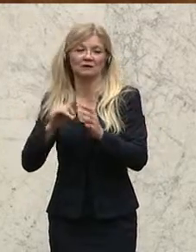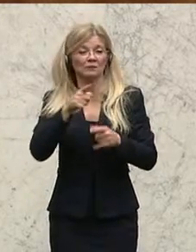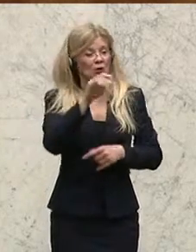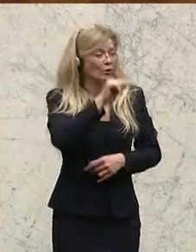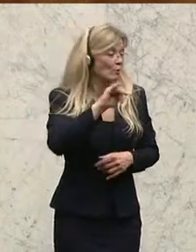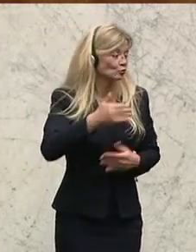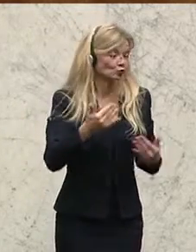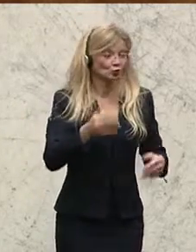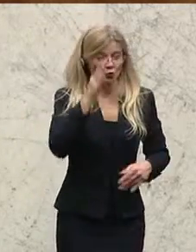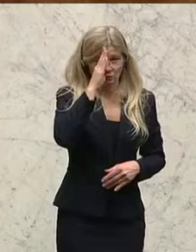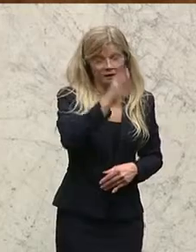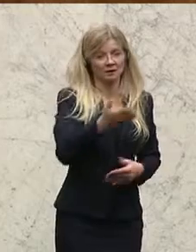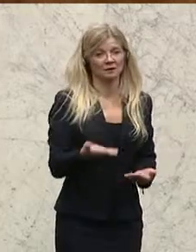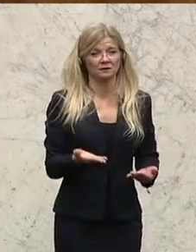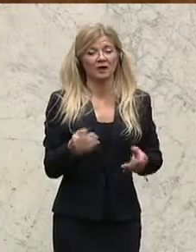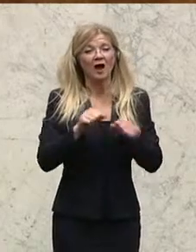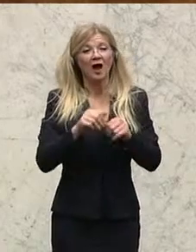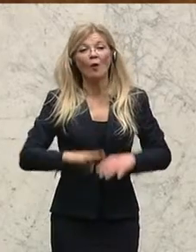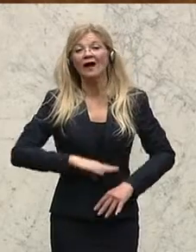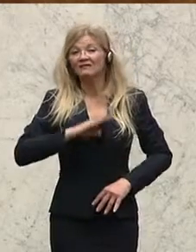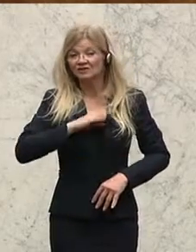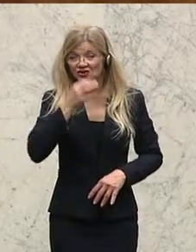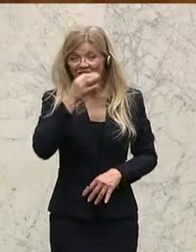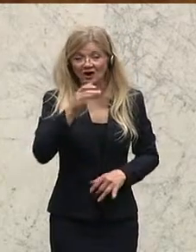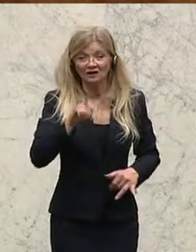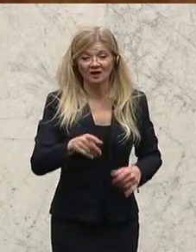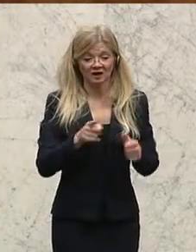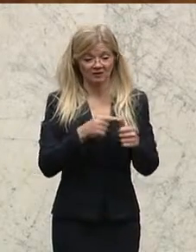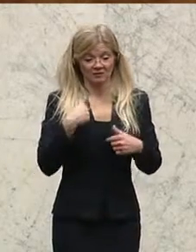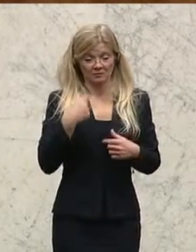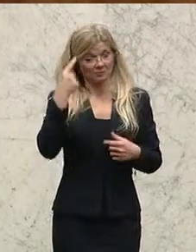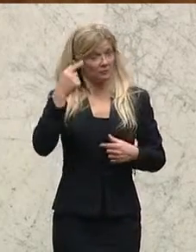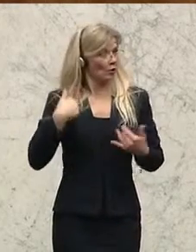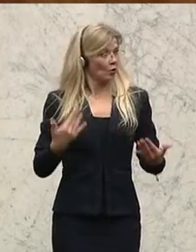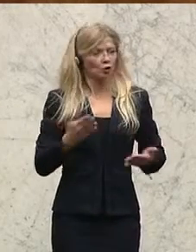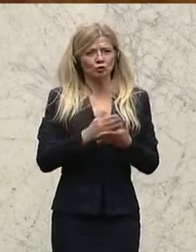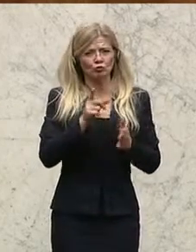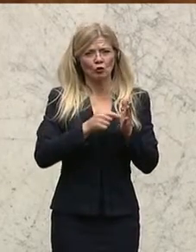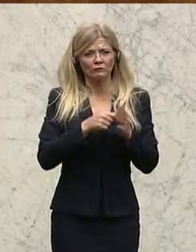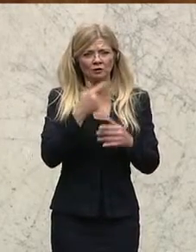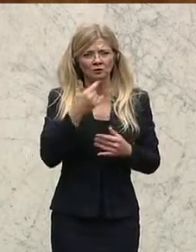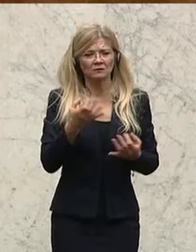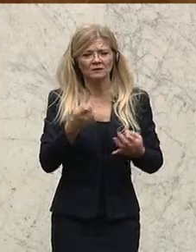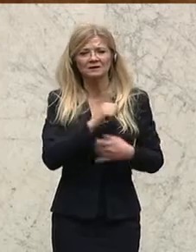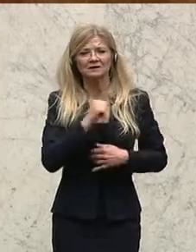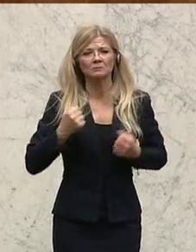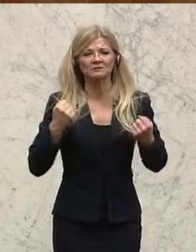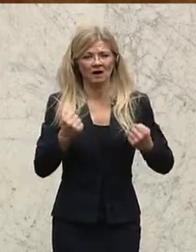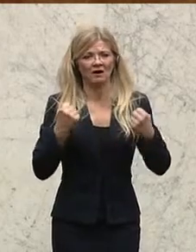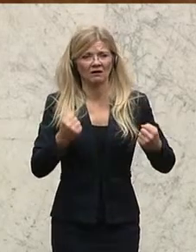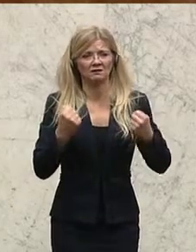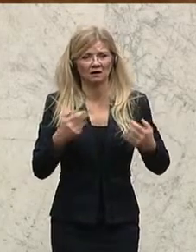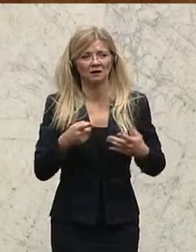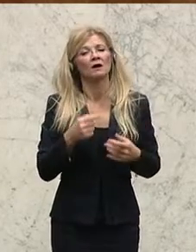Es sind aber auch Themen wie ethische Fragen. Wenn wir von selbstfahrenden Autos reden, wir haben es heute schon mehrfach gehört, dann wird sich